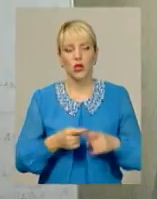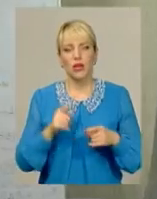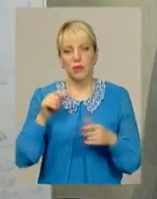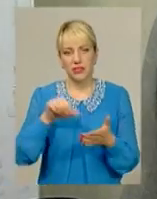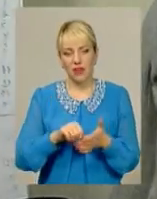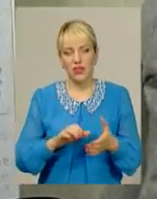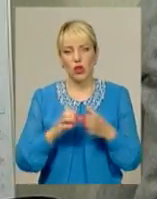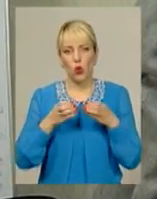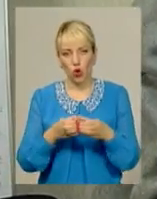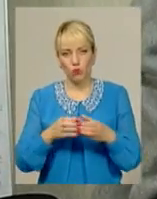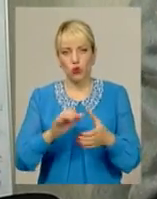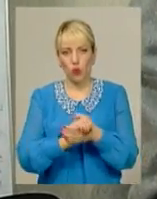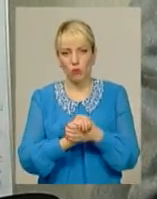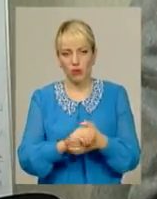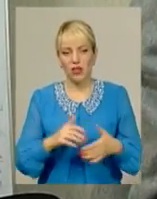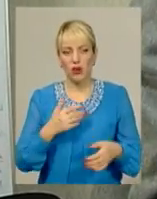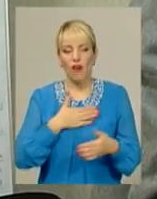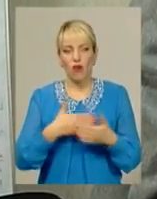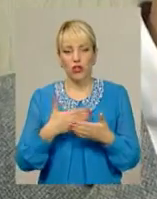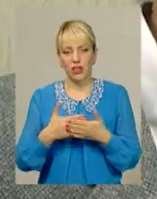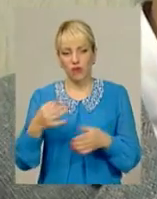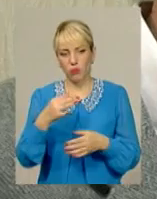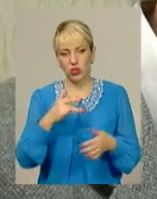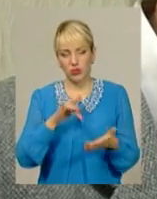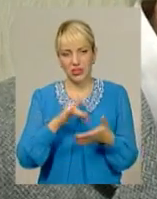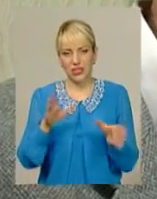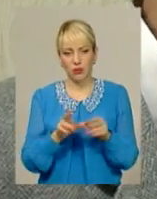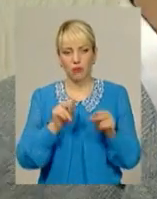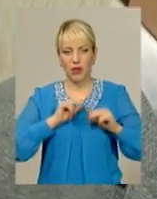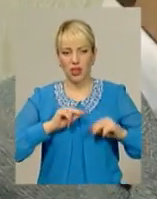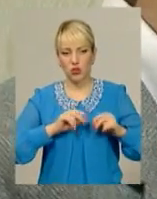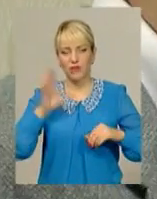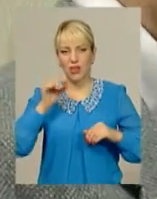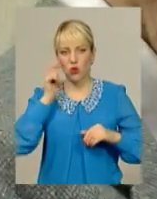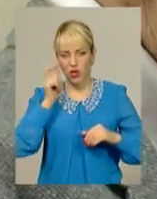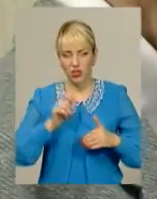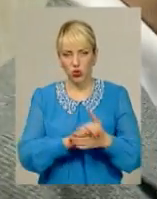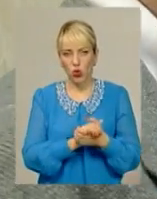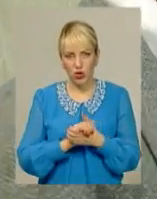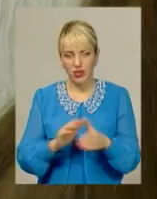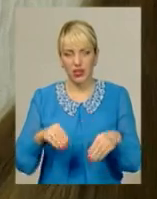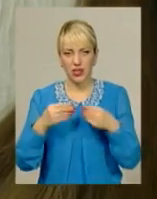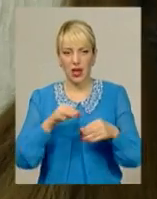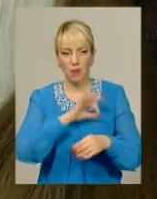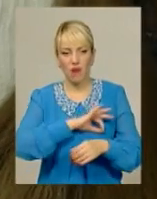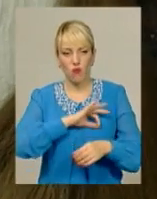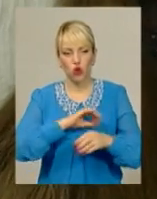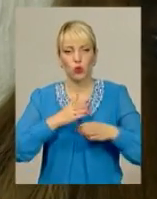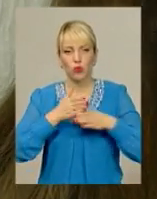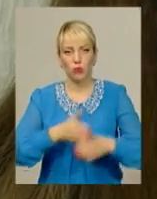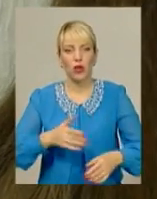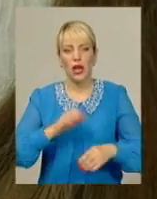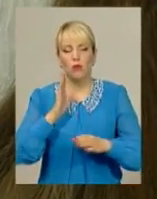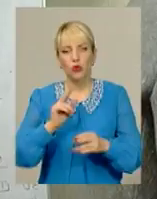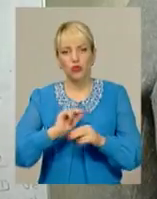Корпусу миру вже кілька місяців волонтерить в обласному центрі, співпрацює з Всеукраїнською коаліцією з надання правової допомоги. Правників